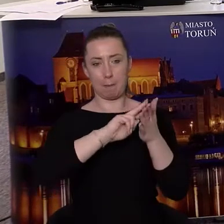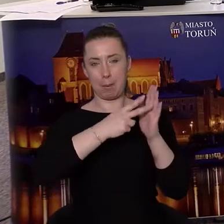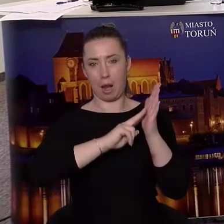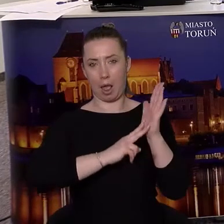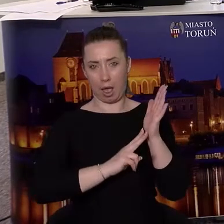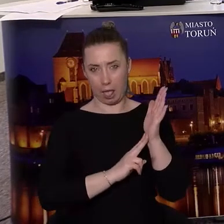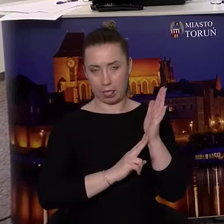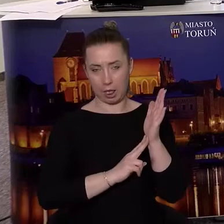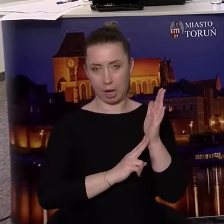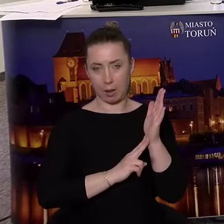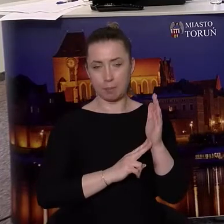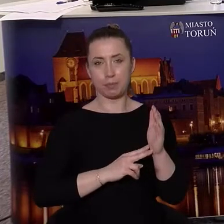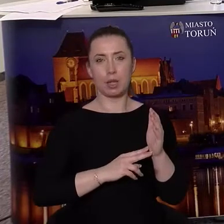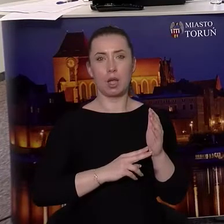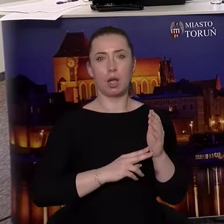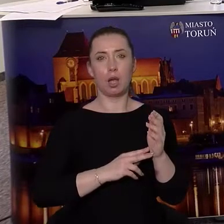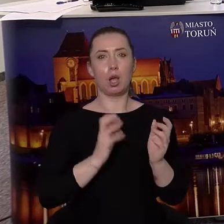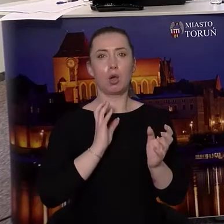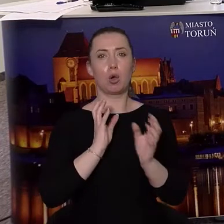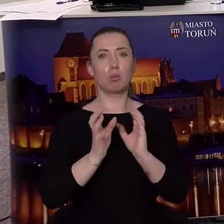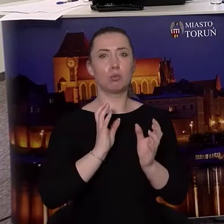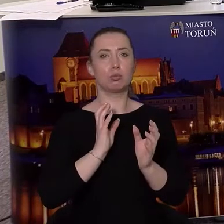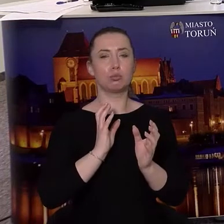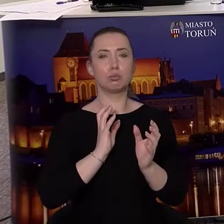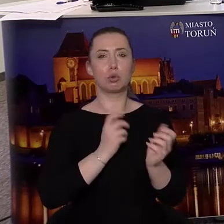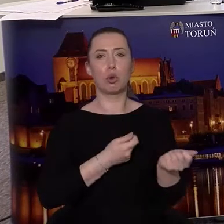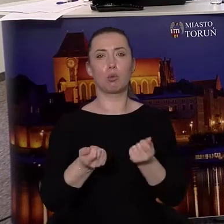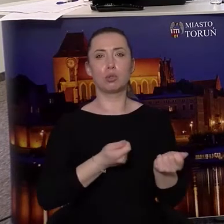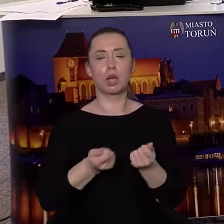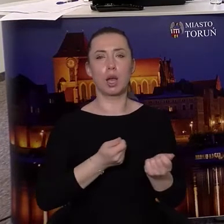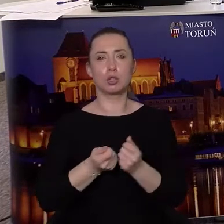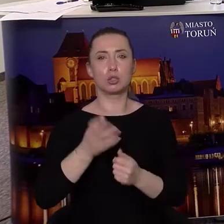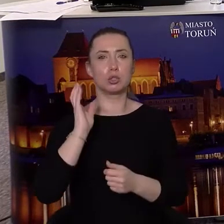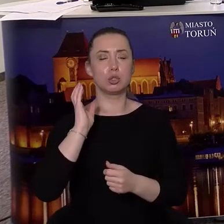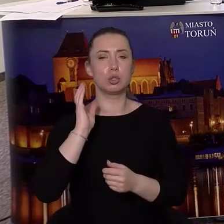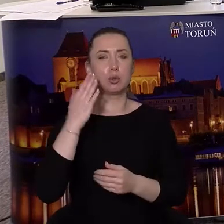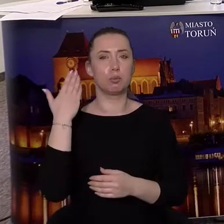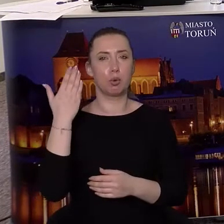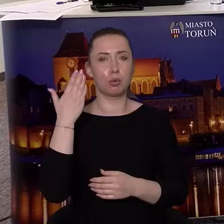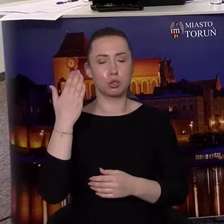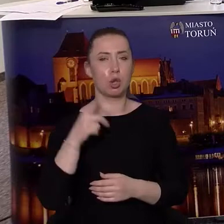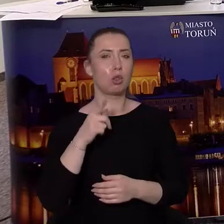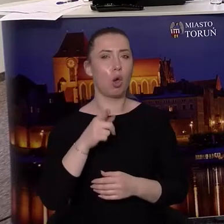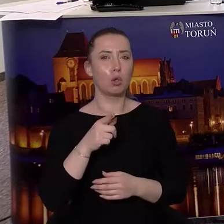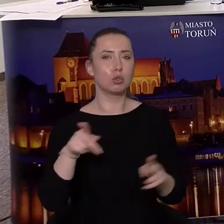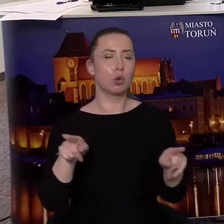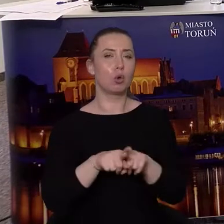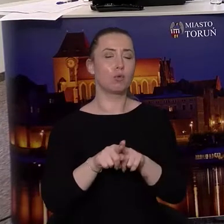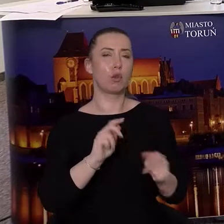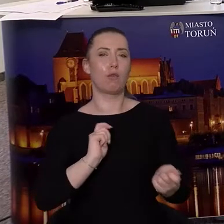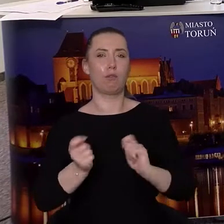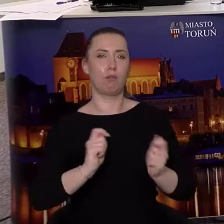wszystkich miastach, a na pewno w Toruniu do 9 stycznia będzie rozkładem feryjnym, a więc